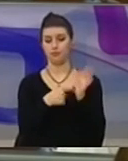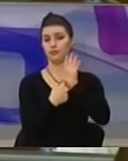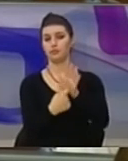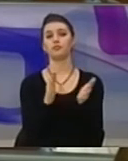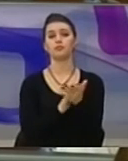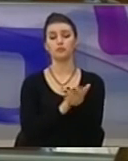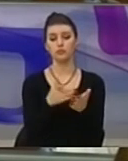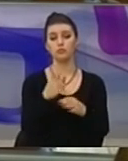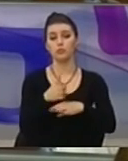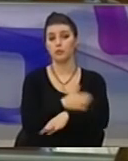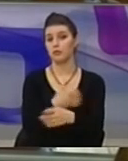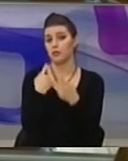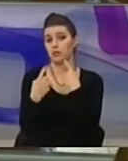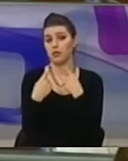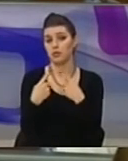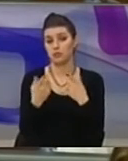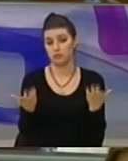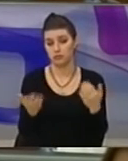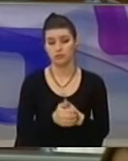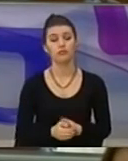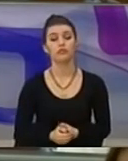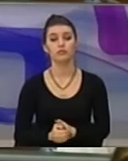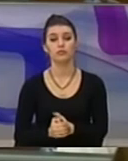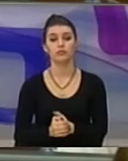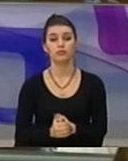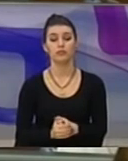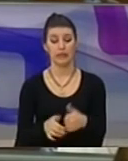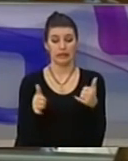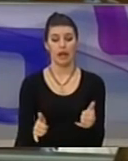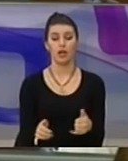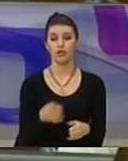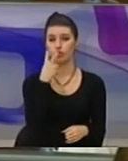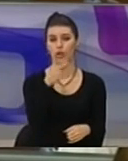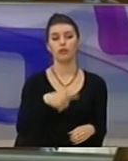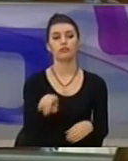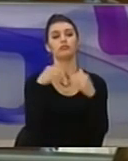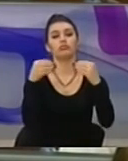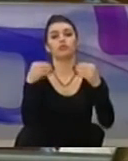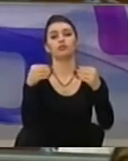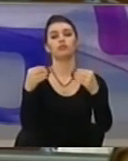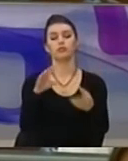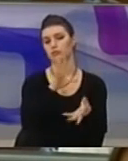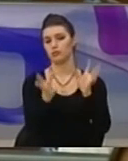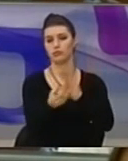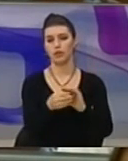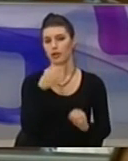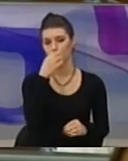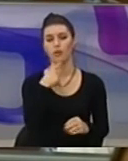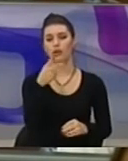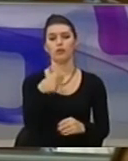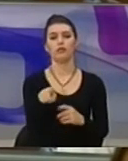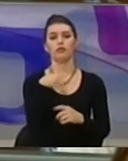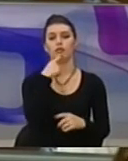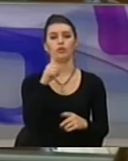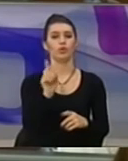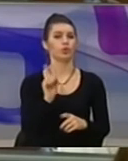keni debatuar për këtë premtem gjatë fushatës. Tani si pas deklarime vetuajet të fundit, ju e demantoni këtë dhe thoni se kjo do